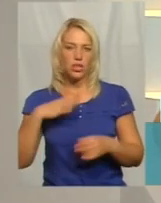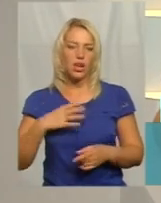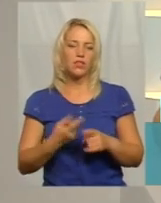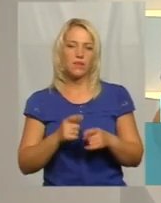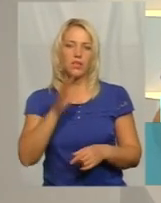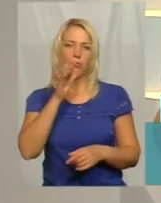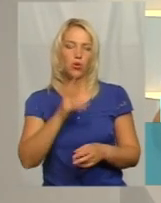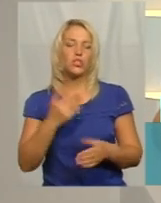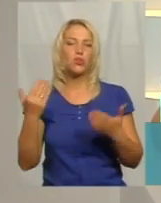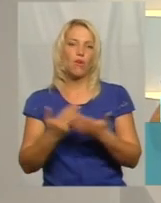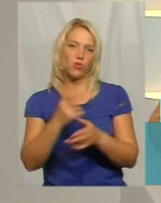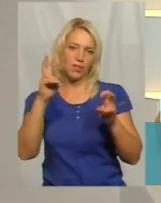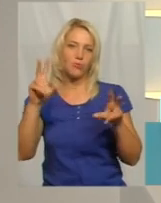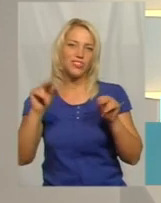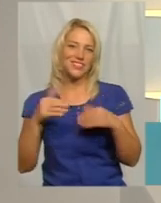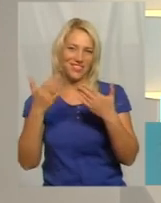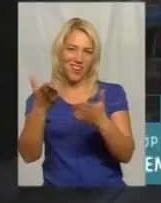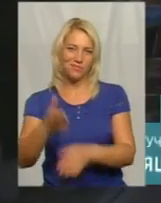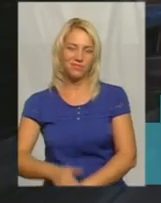жопорі вже з новою темою. Нехай щастить.